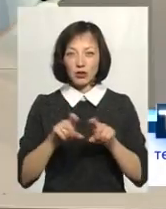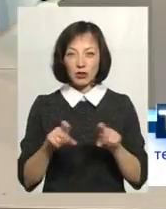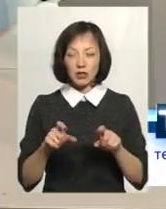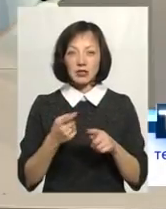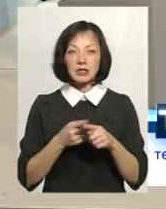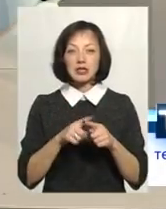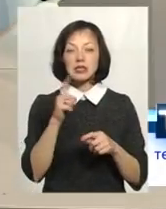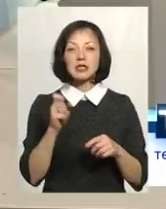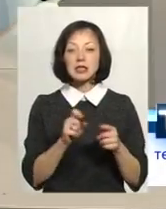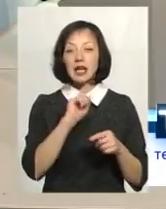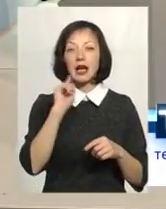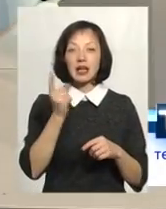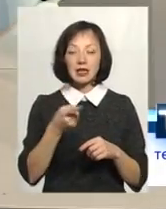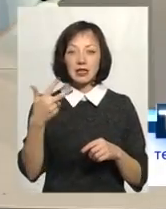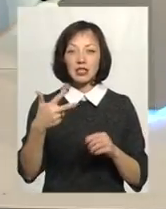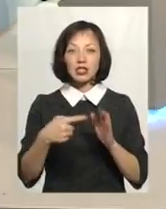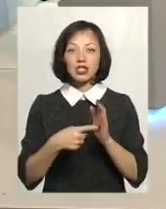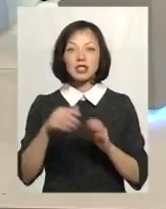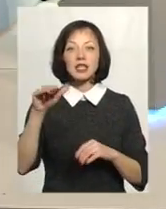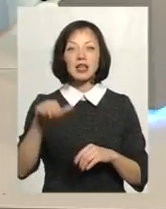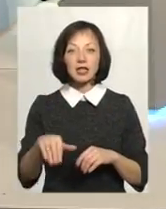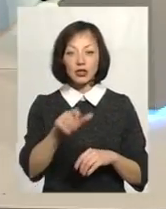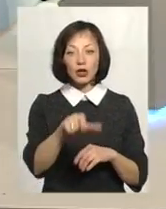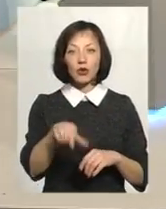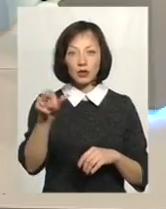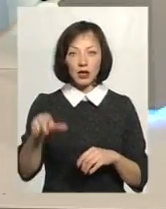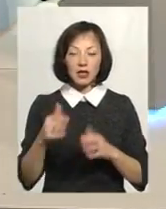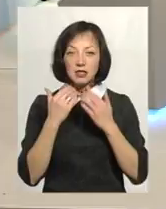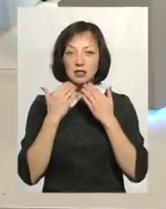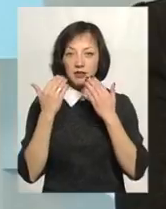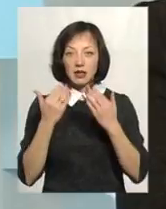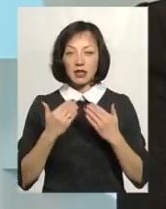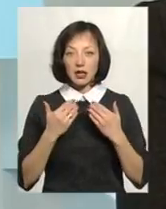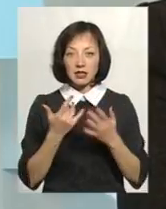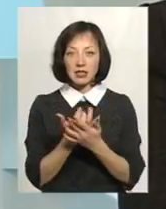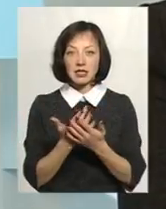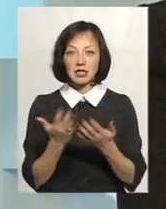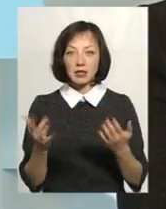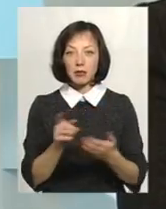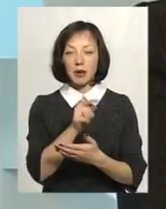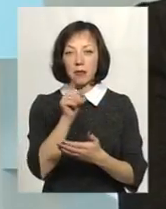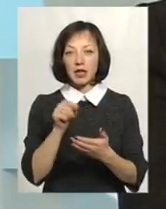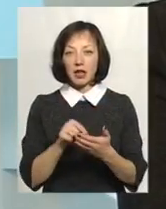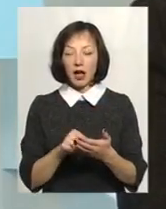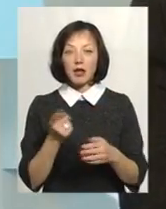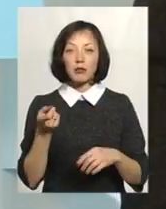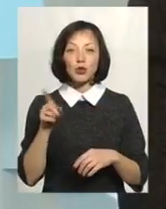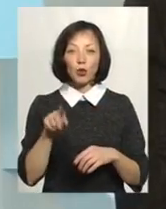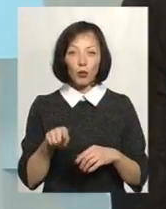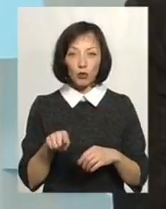За рік 36 тисяч людей звертаються з різними питаннями, тому